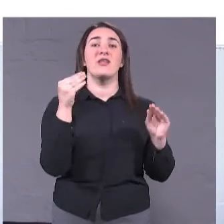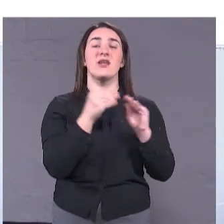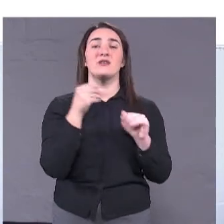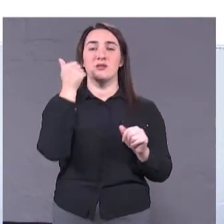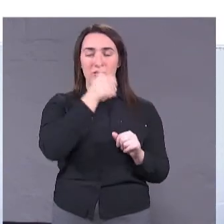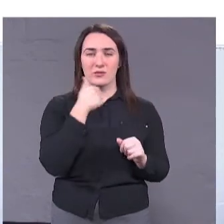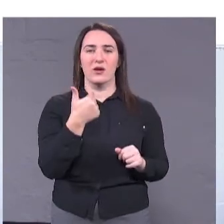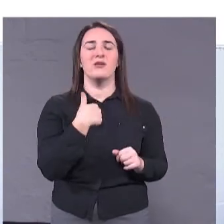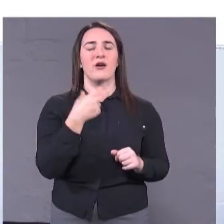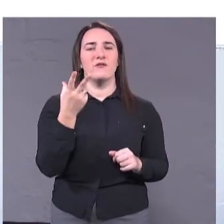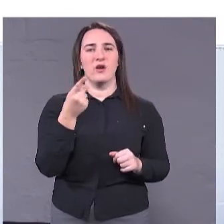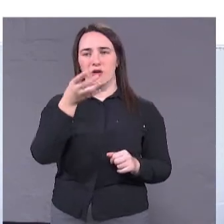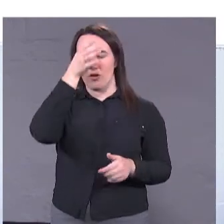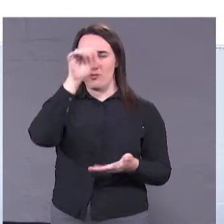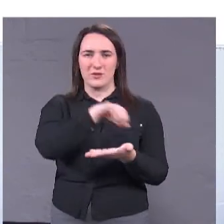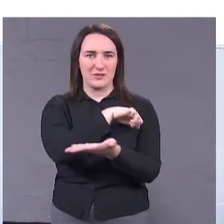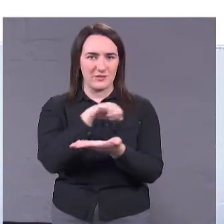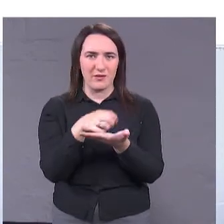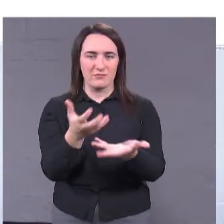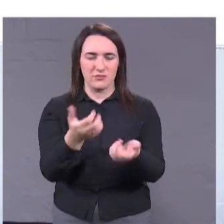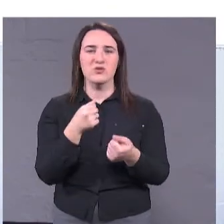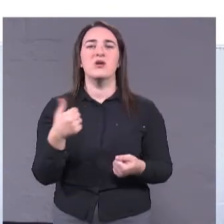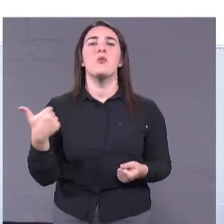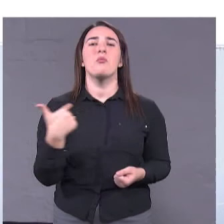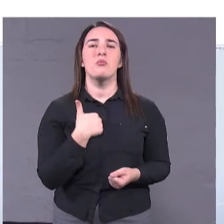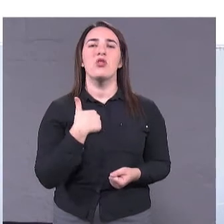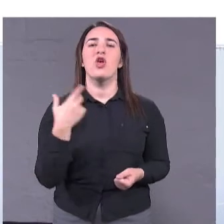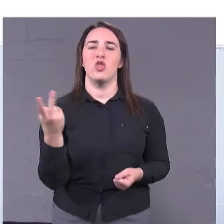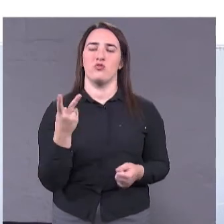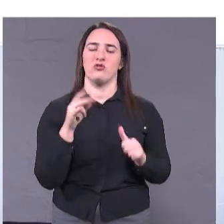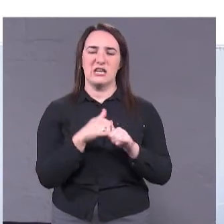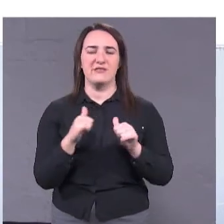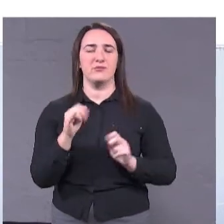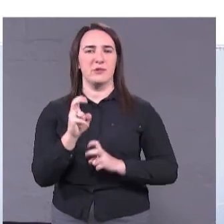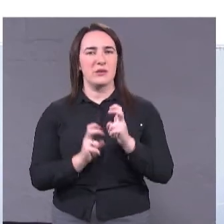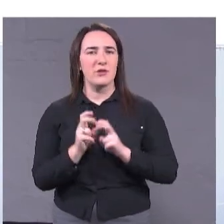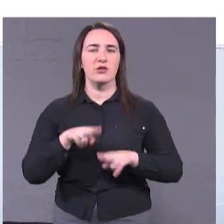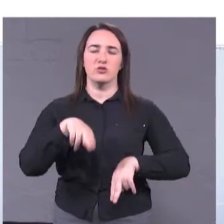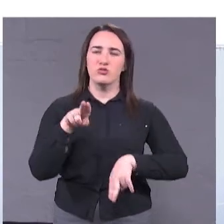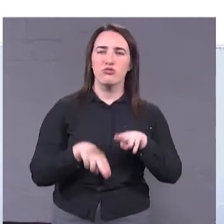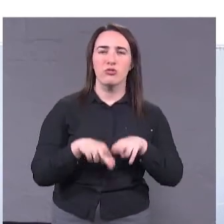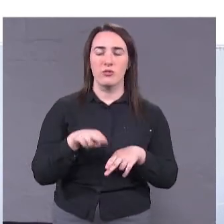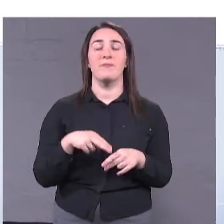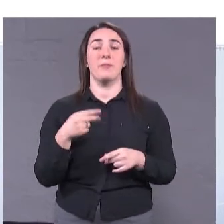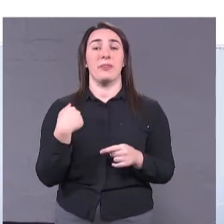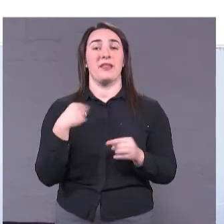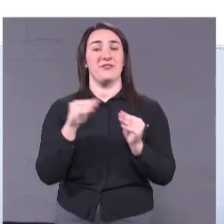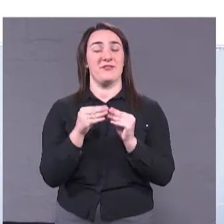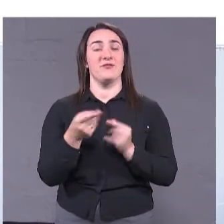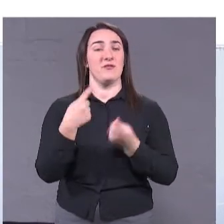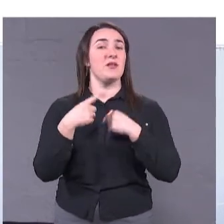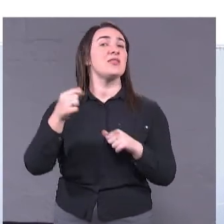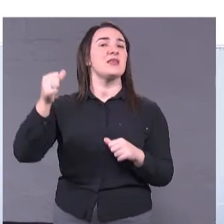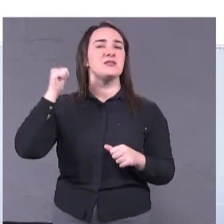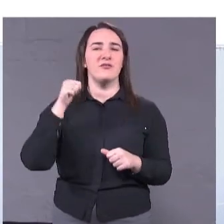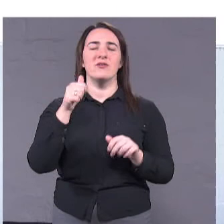образование, тому що я понимав, що мені потрібно совершенно розвивати предприятия, строити і так далі. Так вот, я возвращаюсь назад. В 95